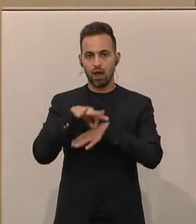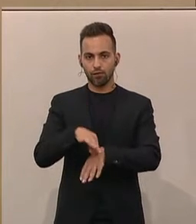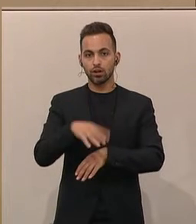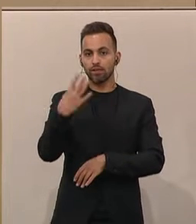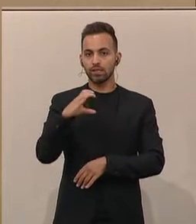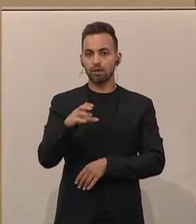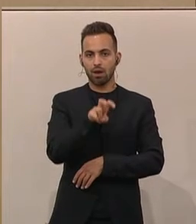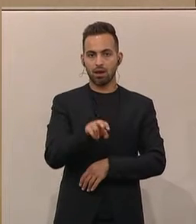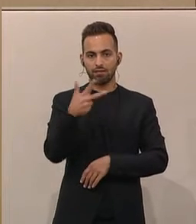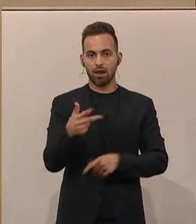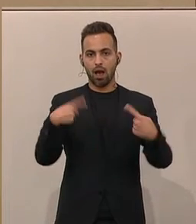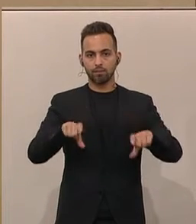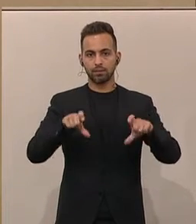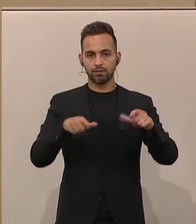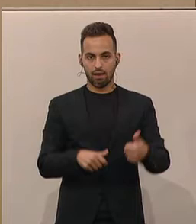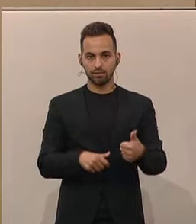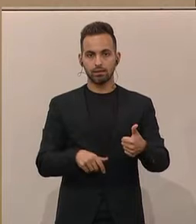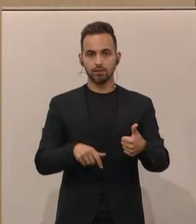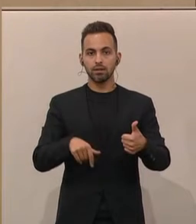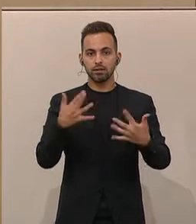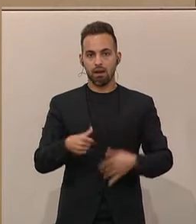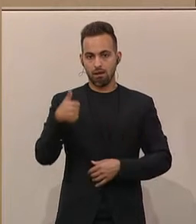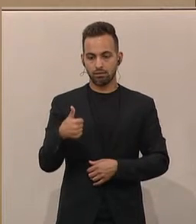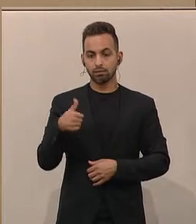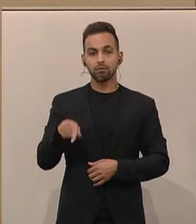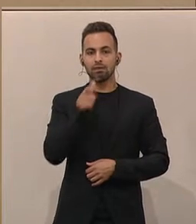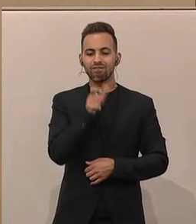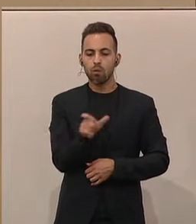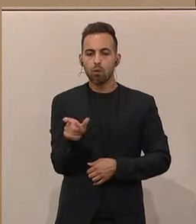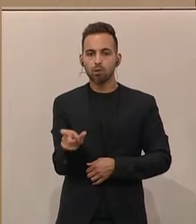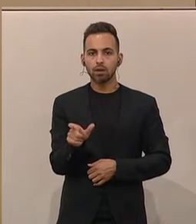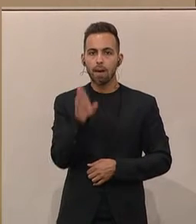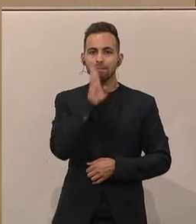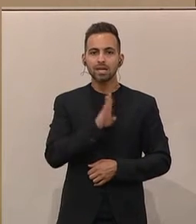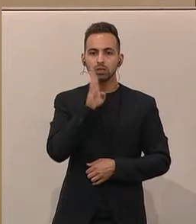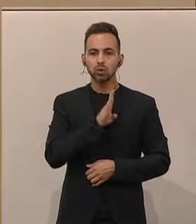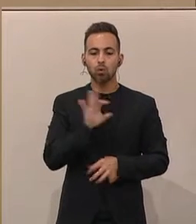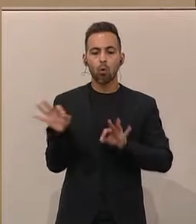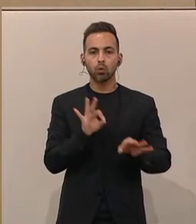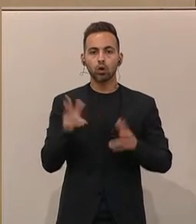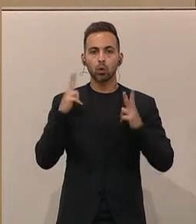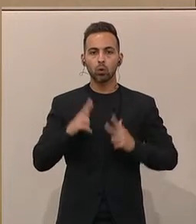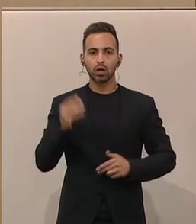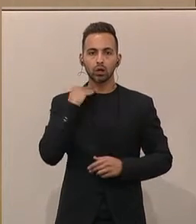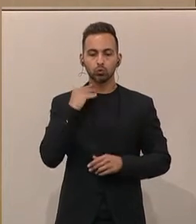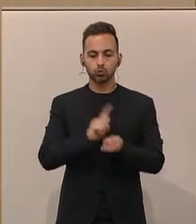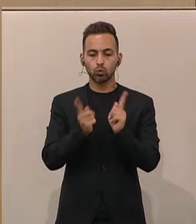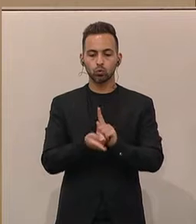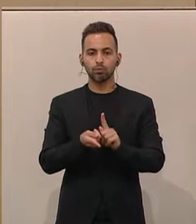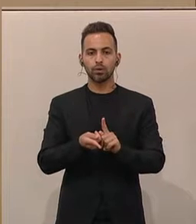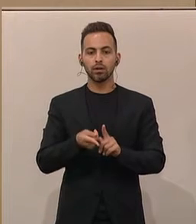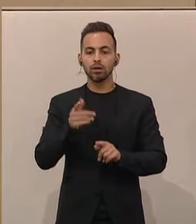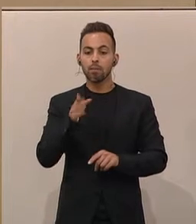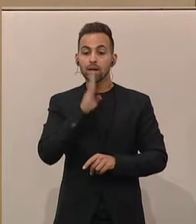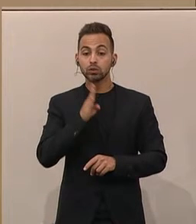In § 3 Absatz 1 wird die Wortfolge der Pension oder des Ruhegenusses durch die Wortfolge